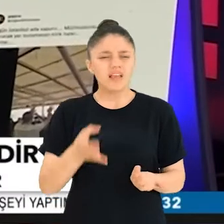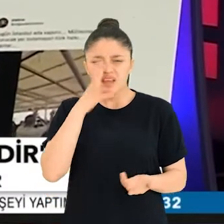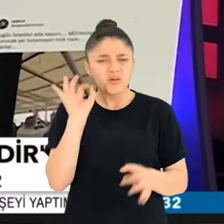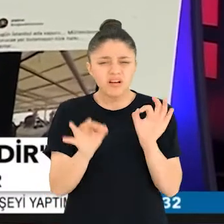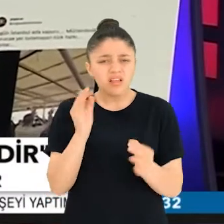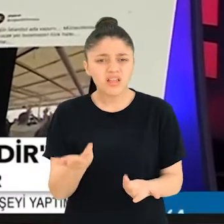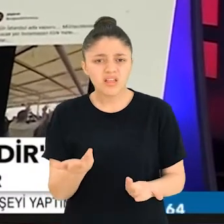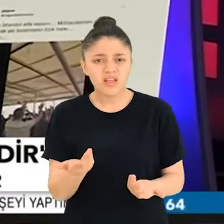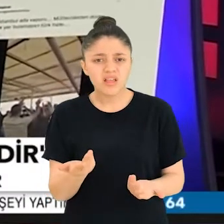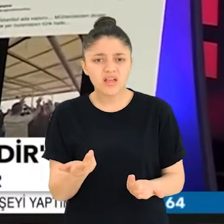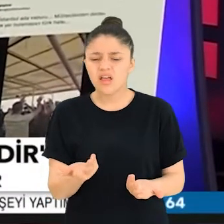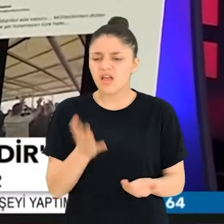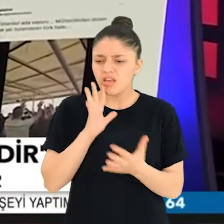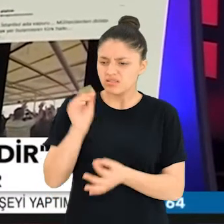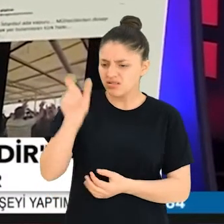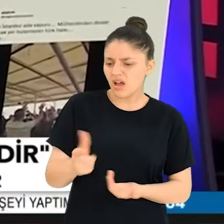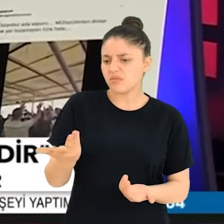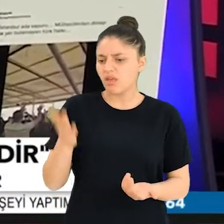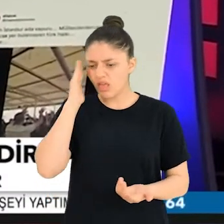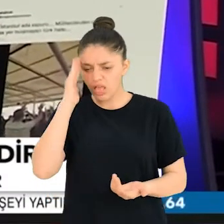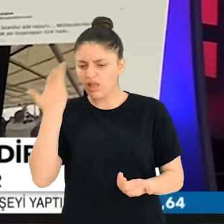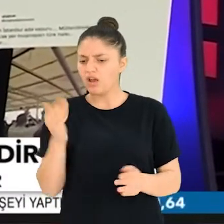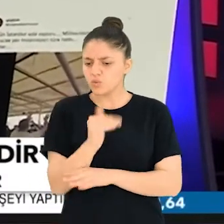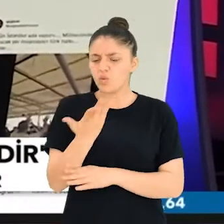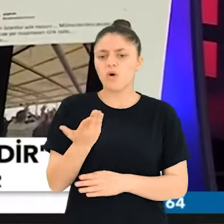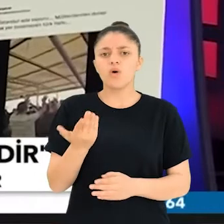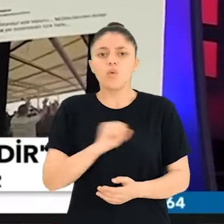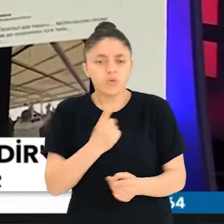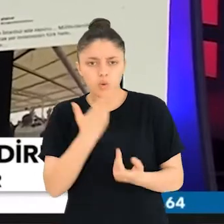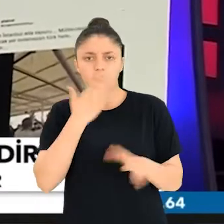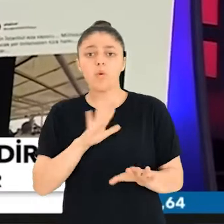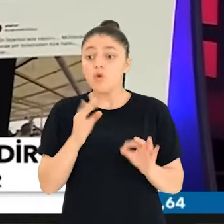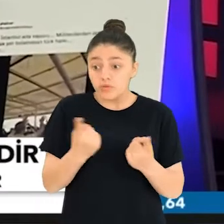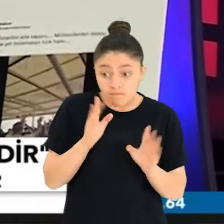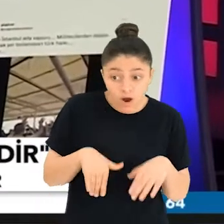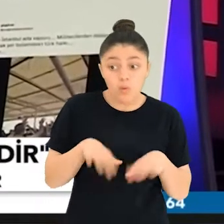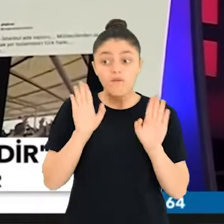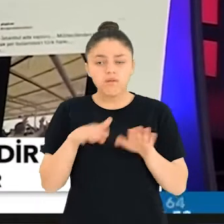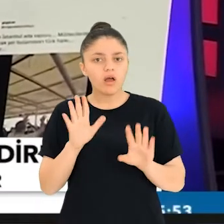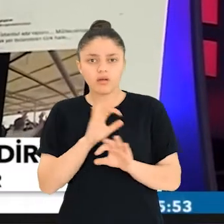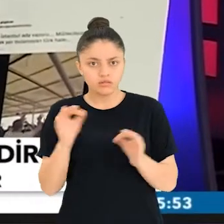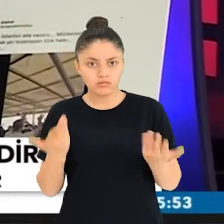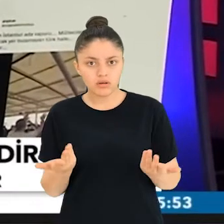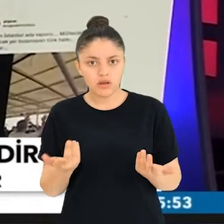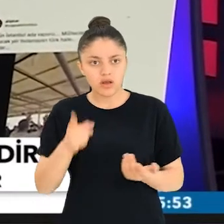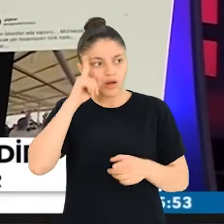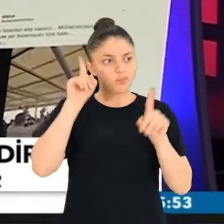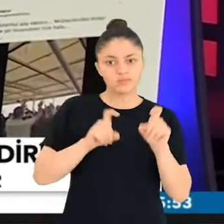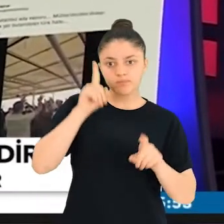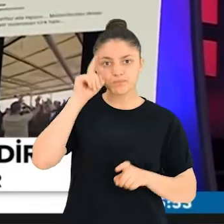Yani kimi tahrik etmeye çalışıyor? Normal, sobaktaki vatandaşımızı ürkütmeye, korkutmaya, acaba böyle bir şey olur mu diye kafasında istifam oluşturmaya,